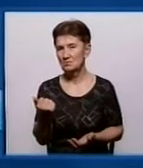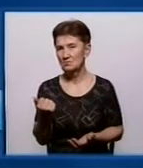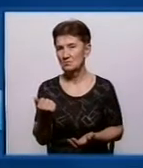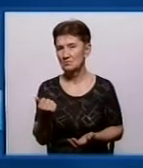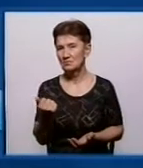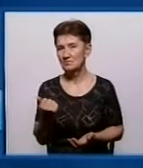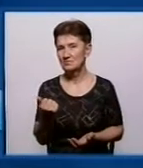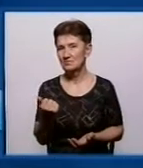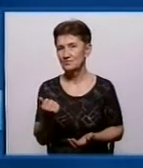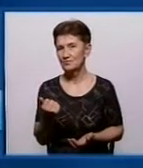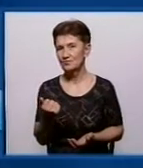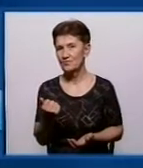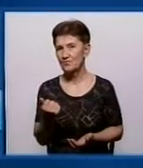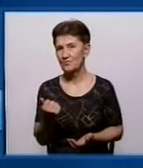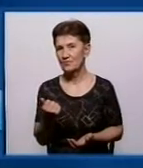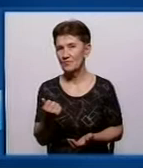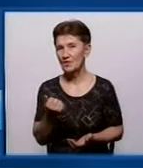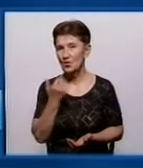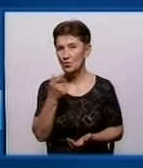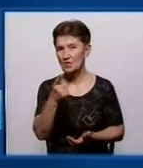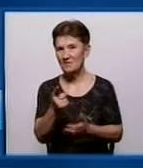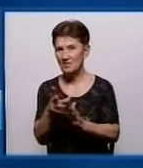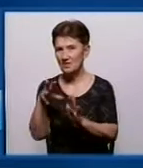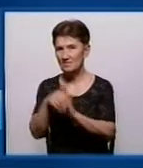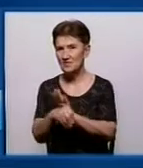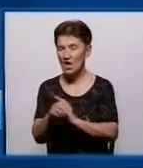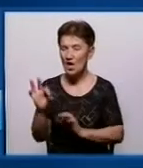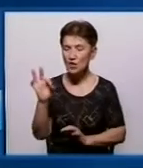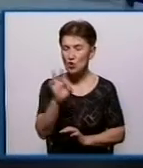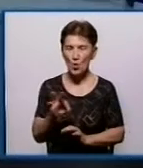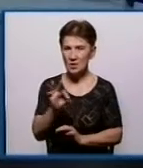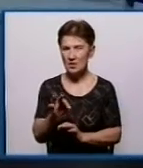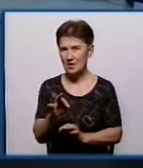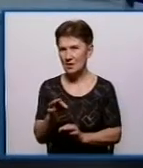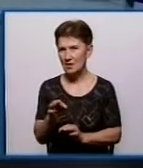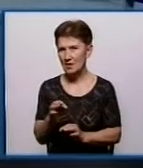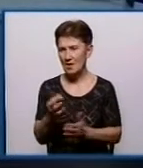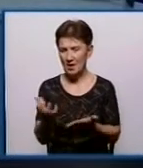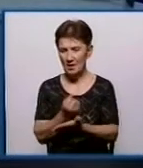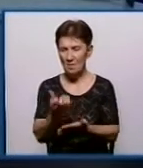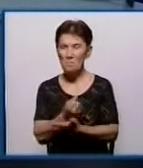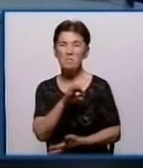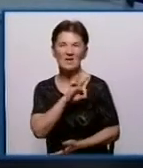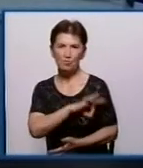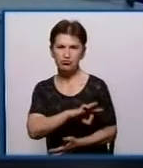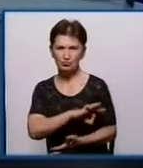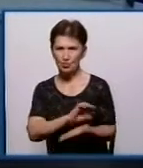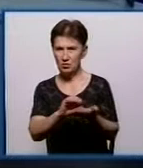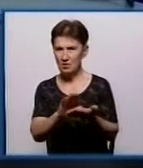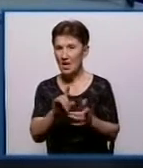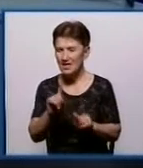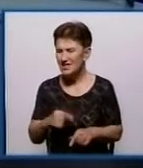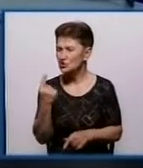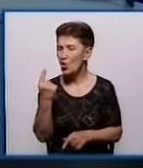Ви чесні самі з собою, коли закладаєте нуль прибутку? Принаймні, нуль цілих одна десятка. Ми розуміємо, що якщо ми закладемо хоча б один